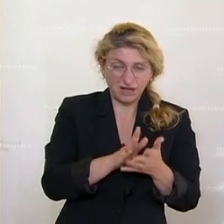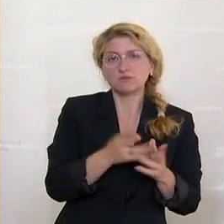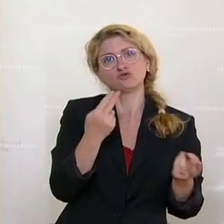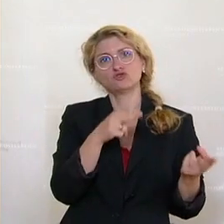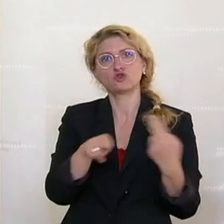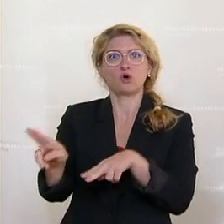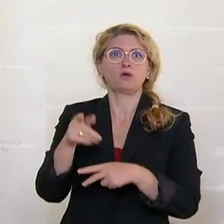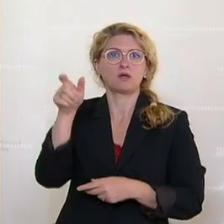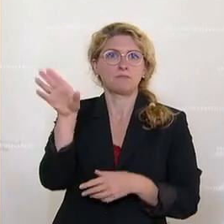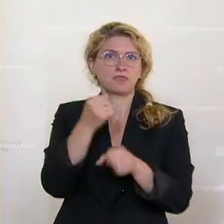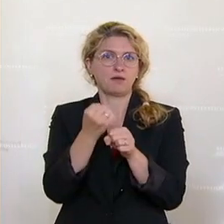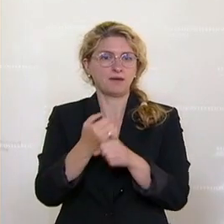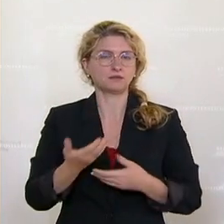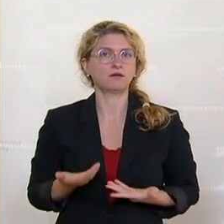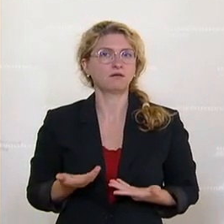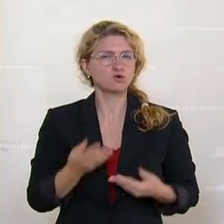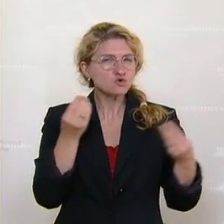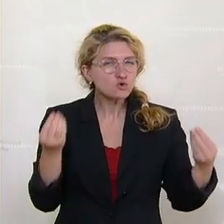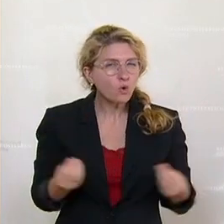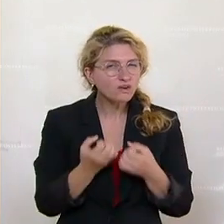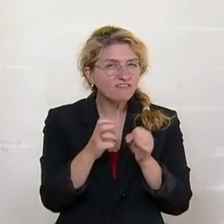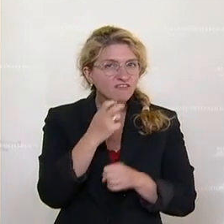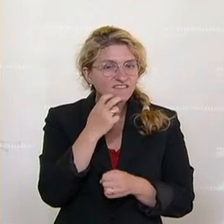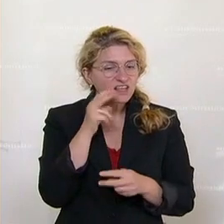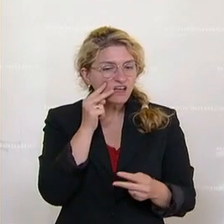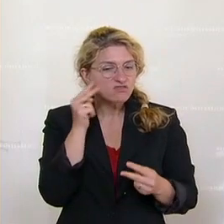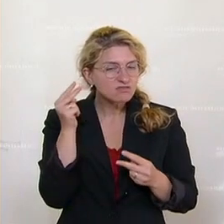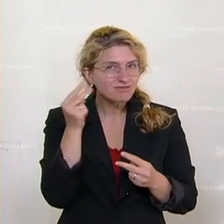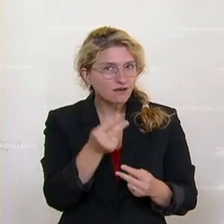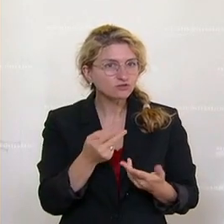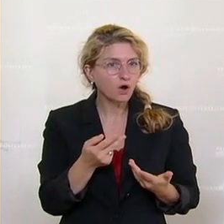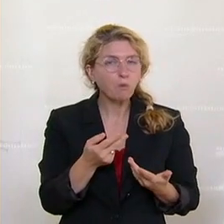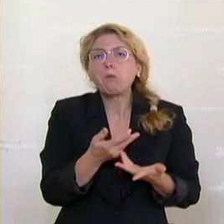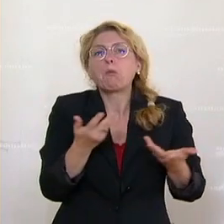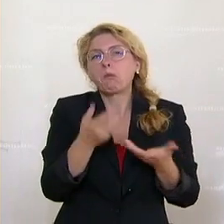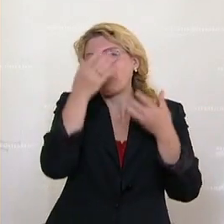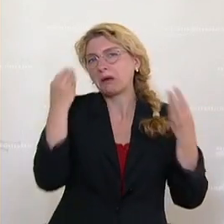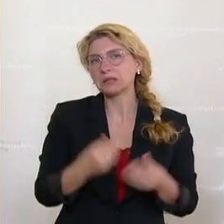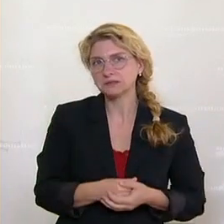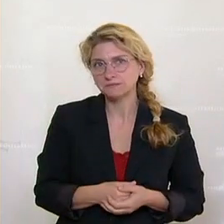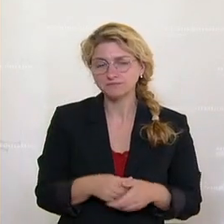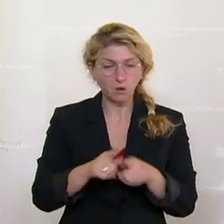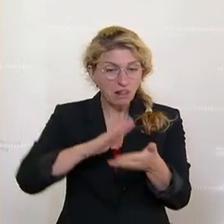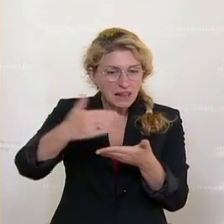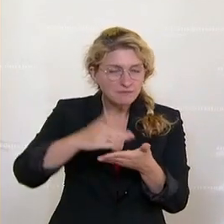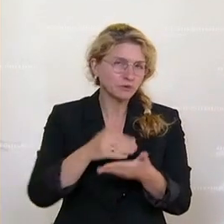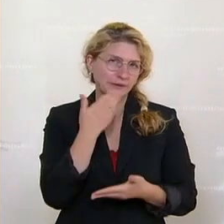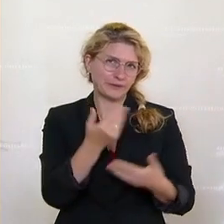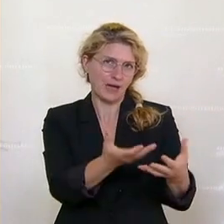Man scheint plötzlich den Grund der freiwilligen Nachschau vergessen zu haben. Auch das Notebook wird da nicht mehr eingeholt.